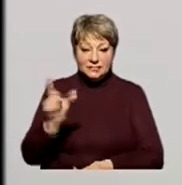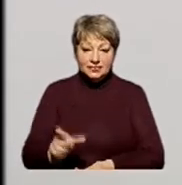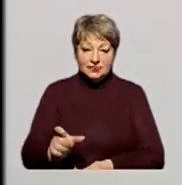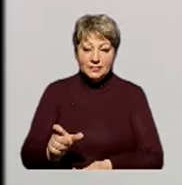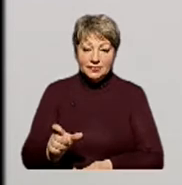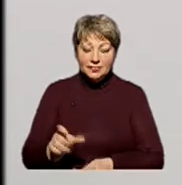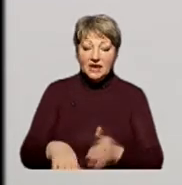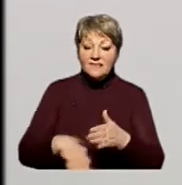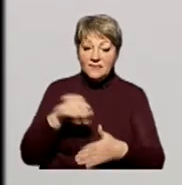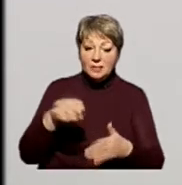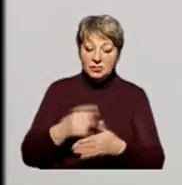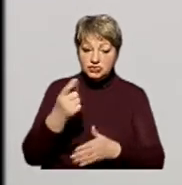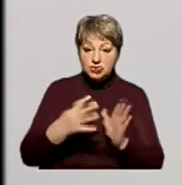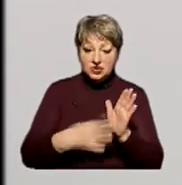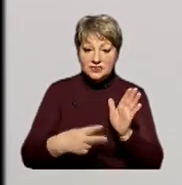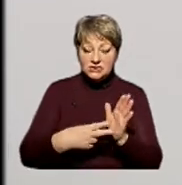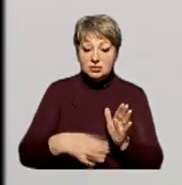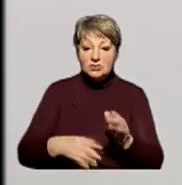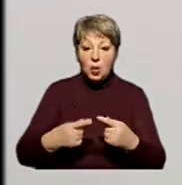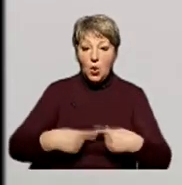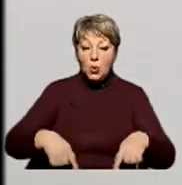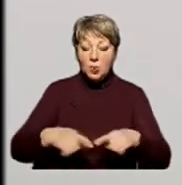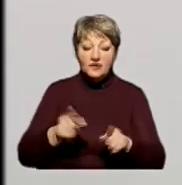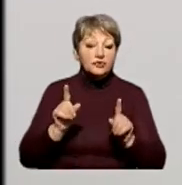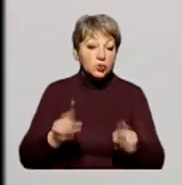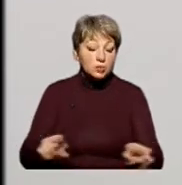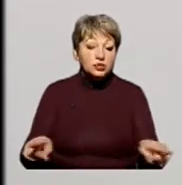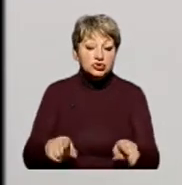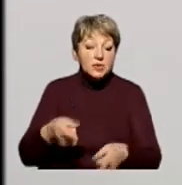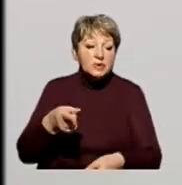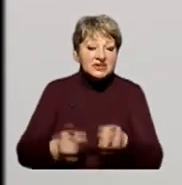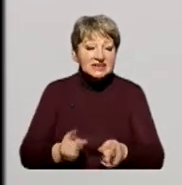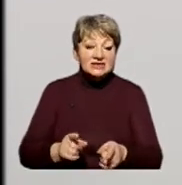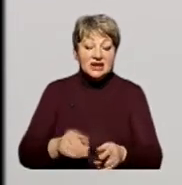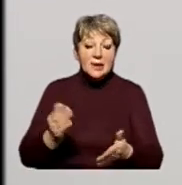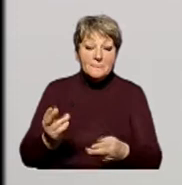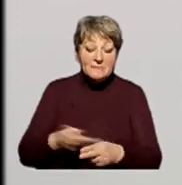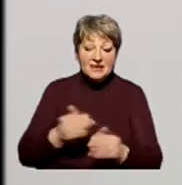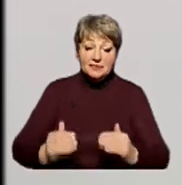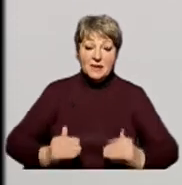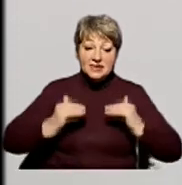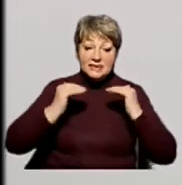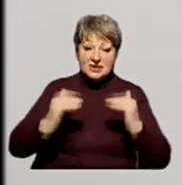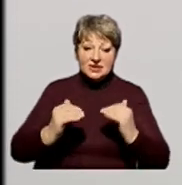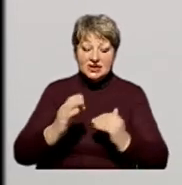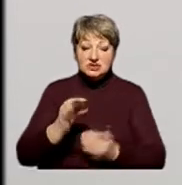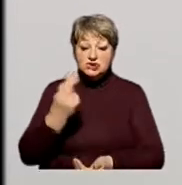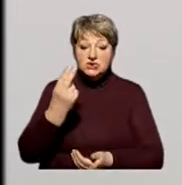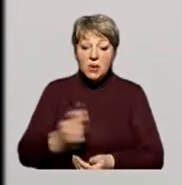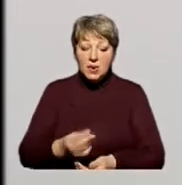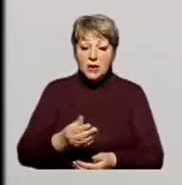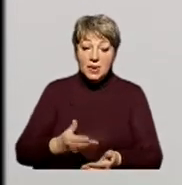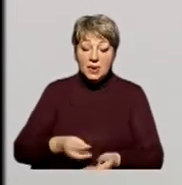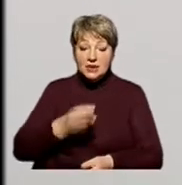виборцем 197-го виборчого округу в тому, що дійсно без підняття соціальних стандартів педагогічних